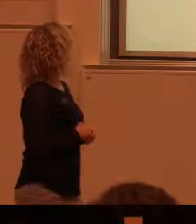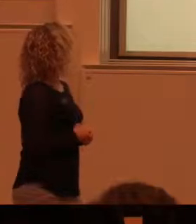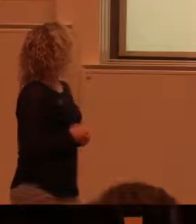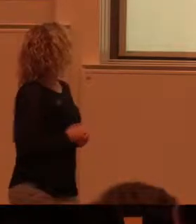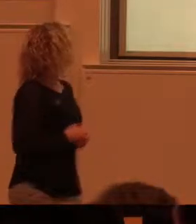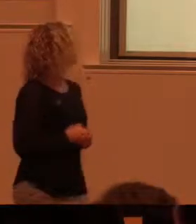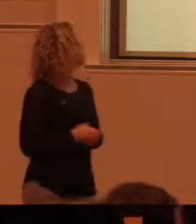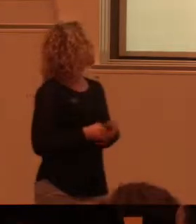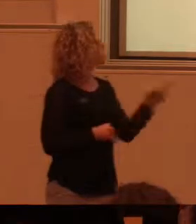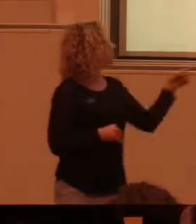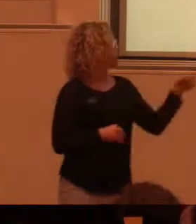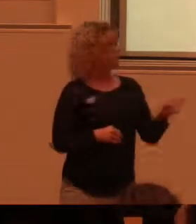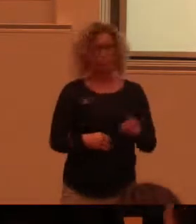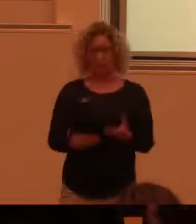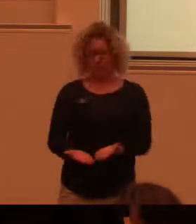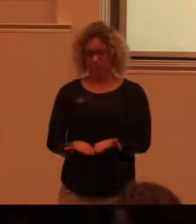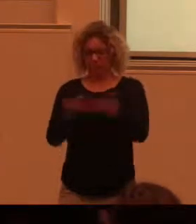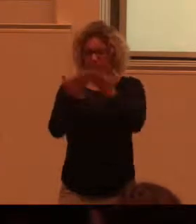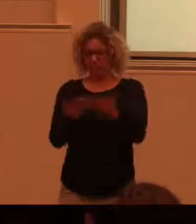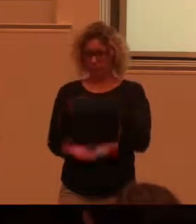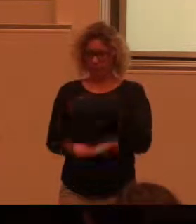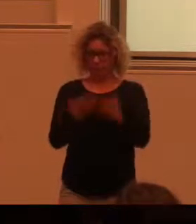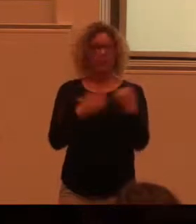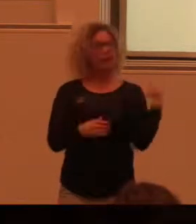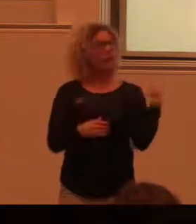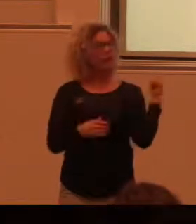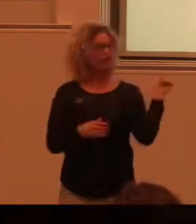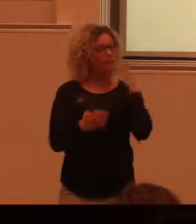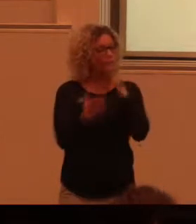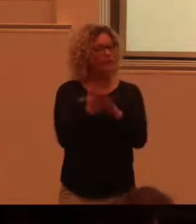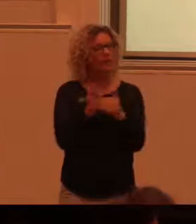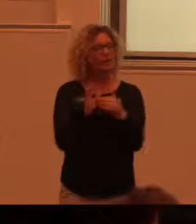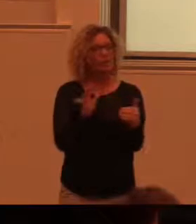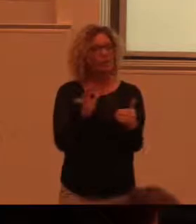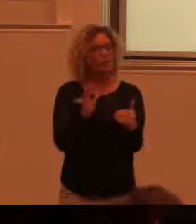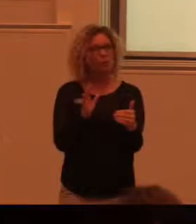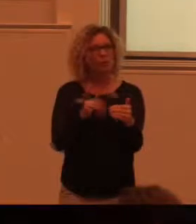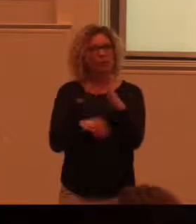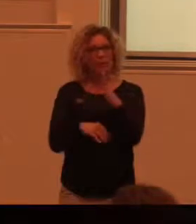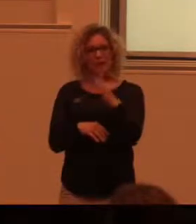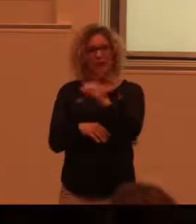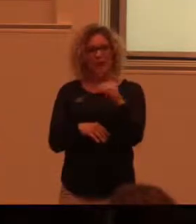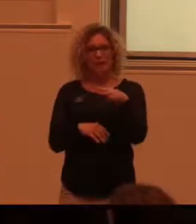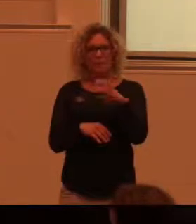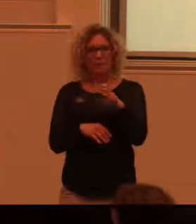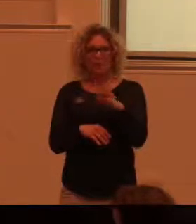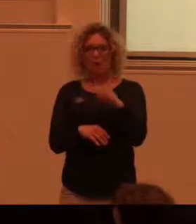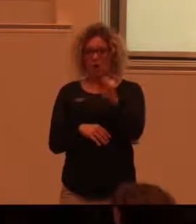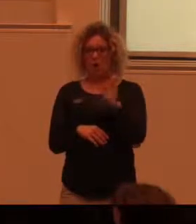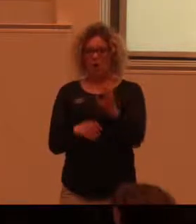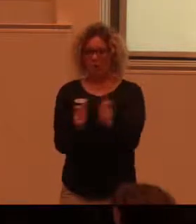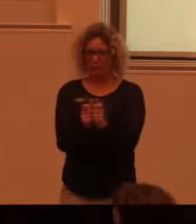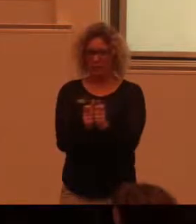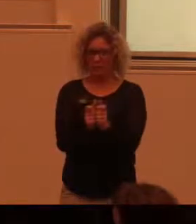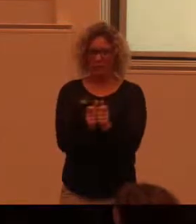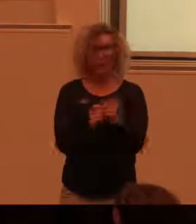Lyftbord är ju ett annat exempel. Det här är ju från Jämshög hembygdsförening. Och